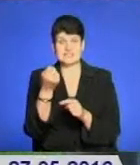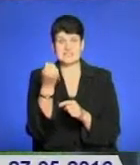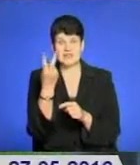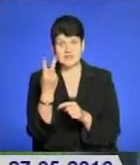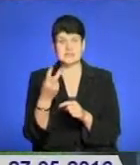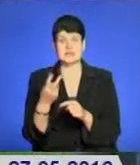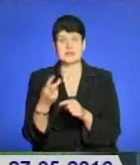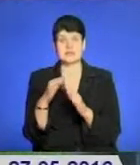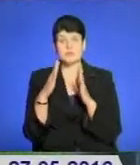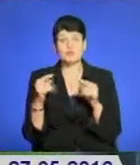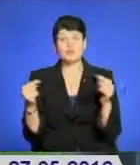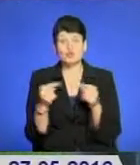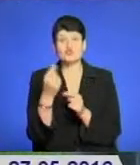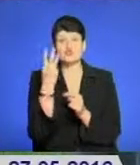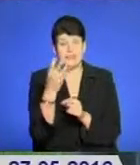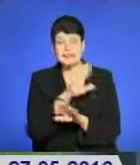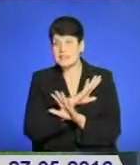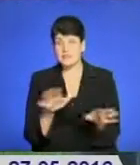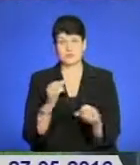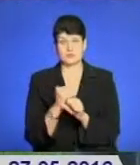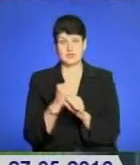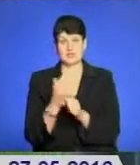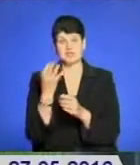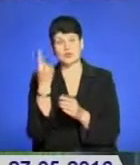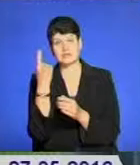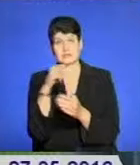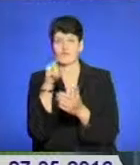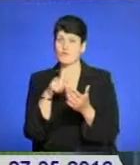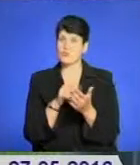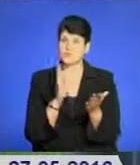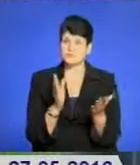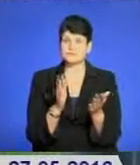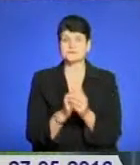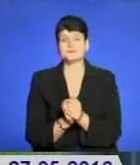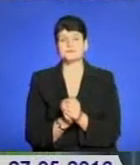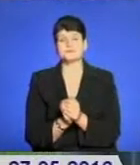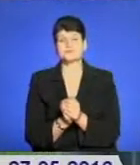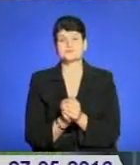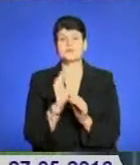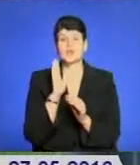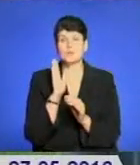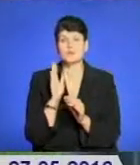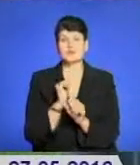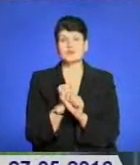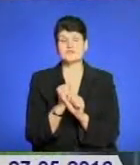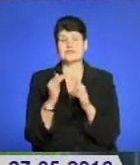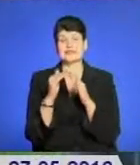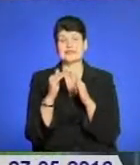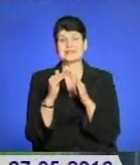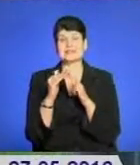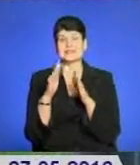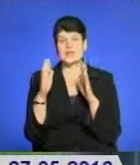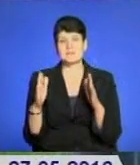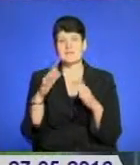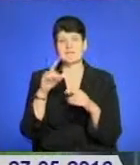табори точно не буде працювати, а ще один під питанням. Не працюватиме табір «Веселка», це